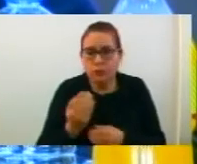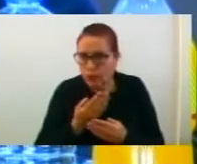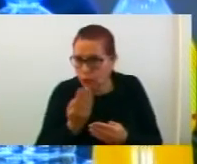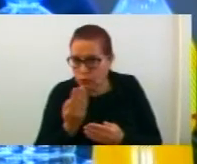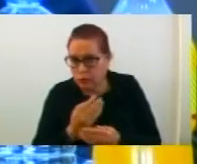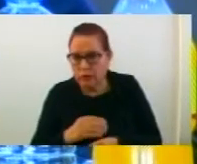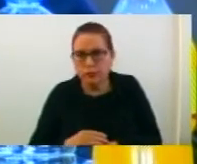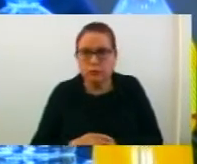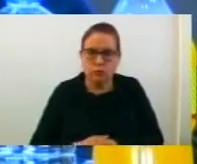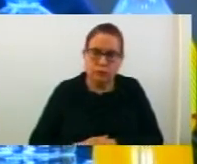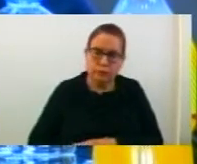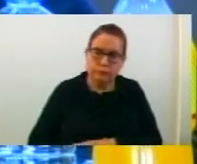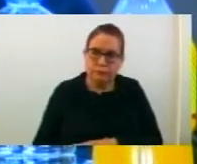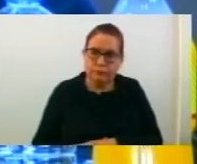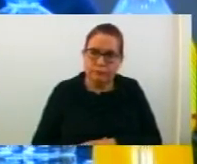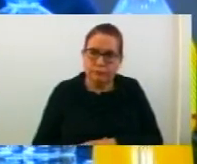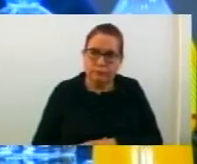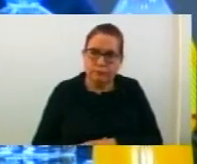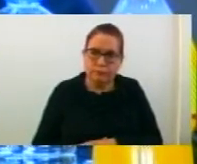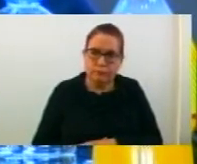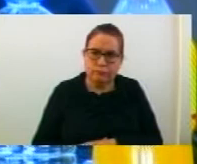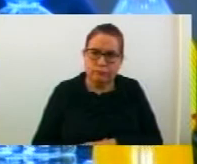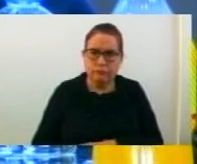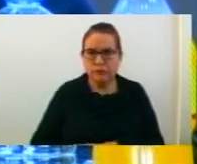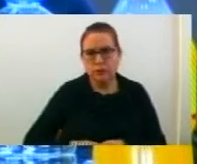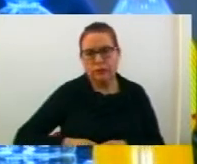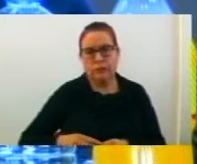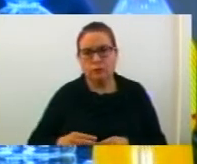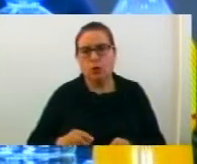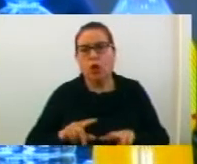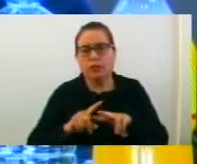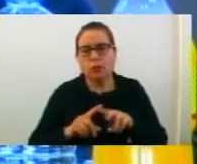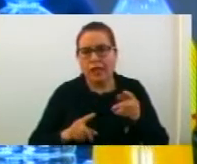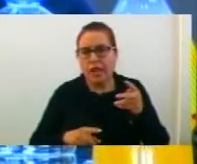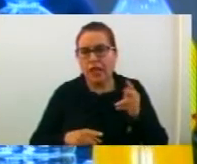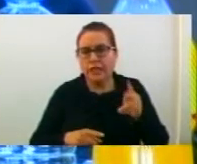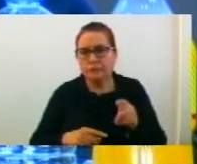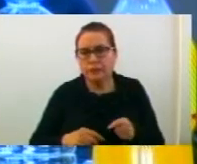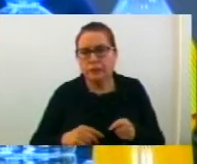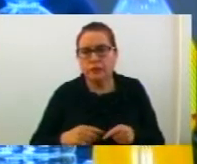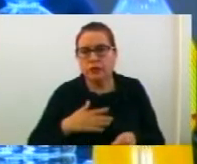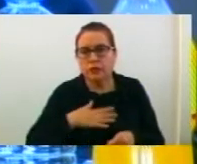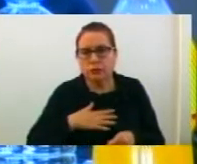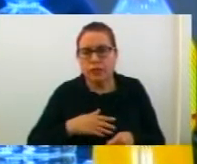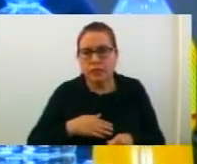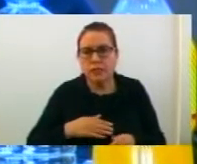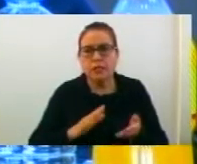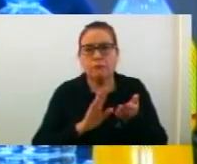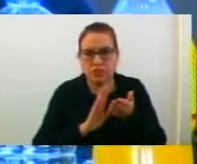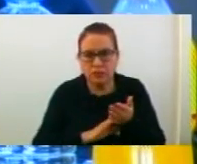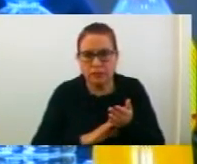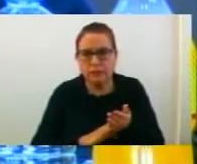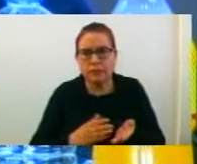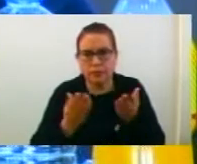хемиско-технолошката струка. Во СОУ Никола Карев Струмица оваа година и машинската струка се